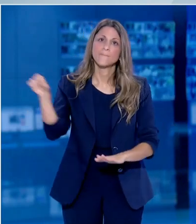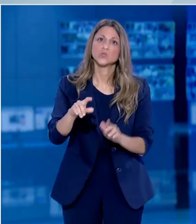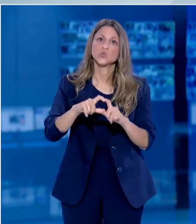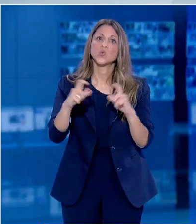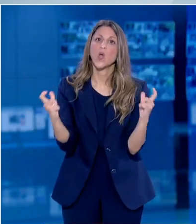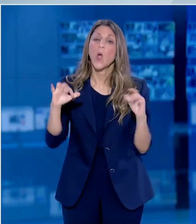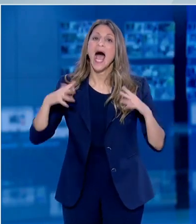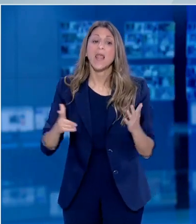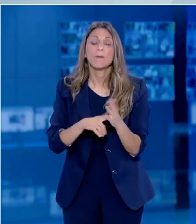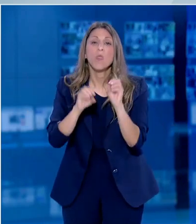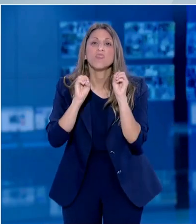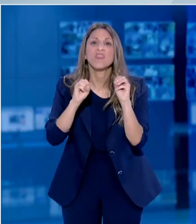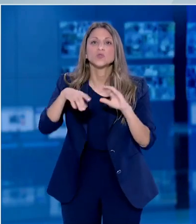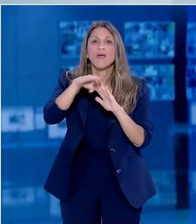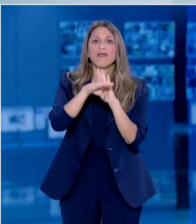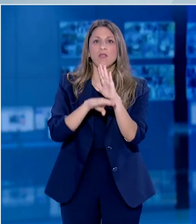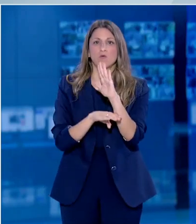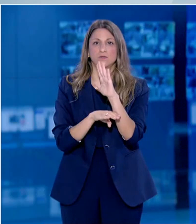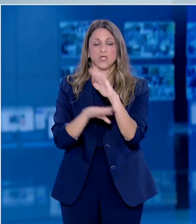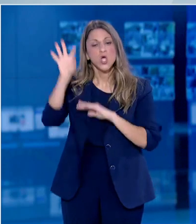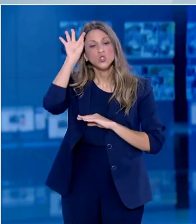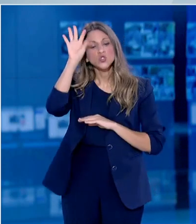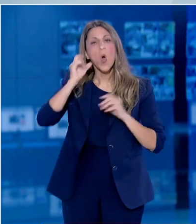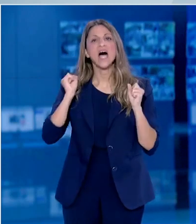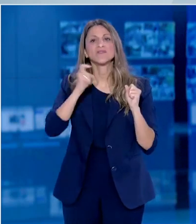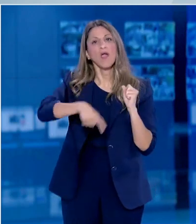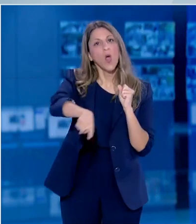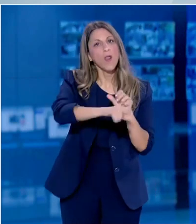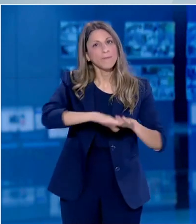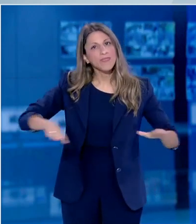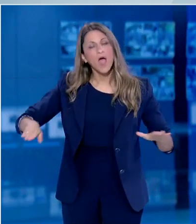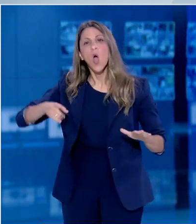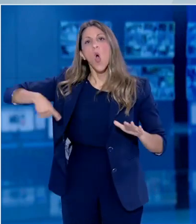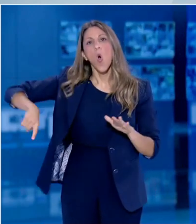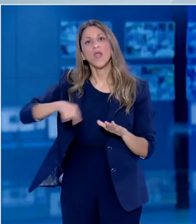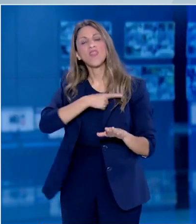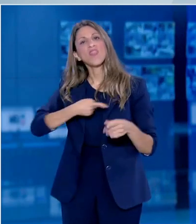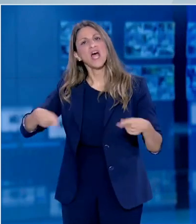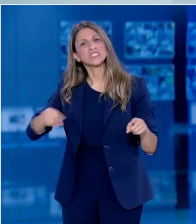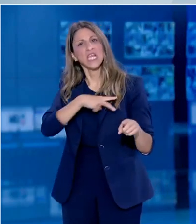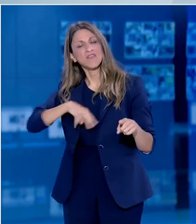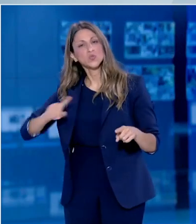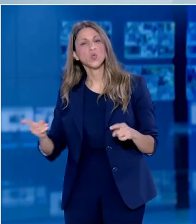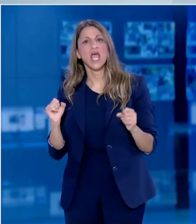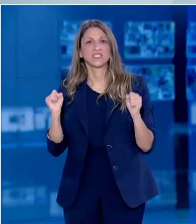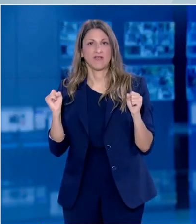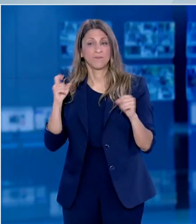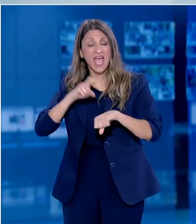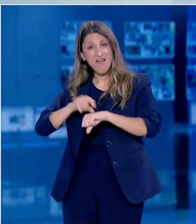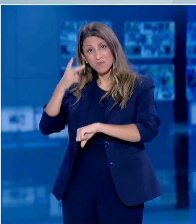σχολείου, στην ασφάλεια των παιδιών και του προσωπικού. Ήδη στις γειτονιές μας έχουν αρχίσει πολλά παιδιά να παίζουν μαζί.